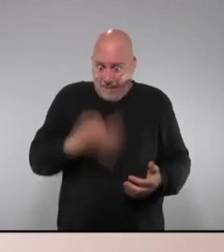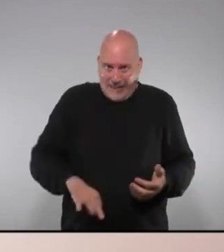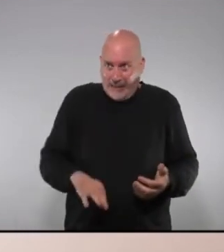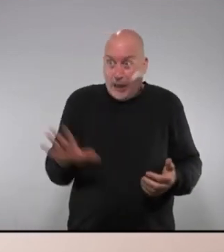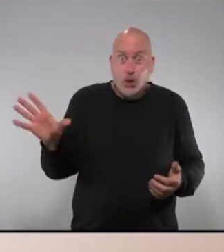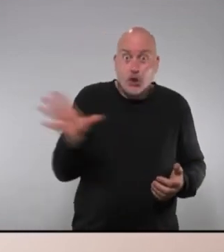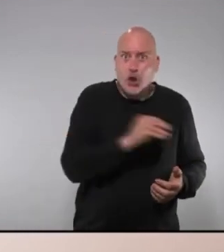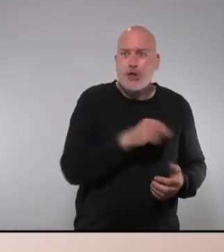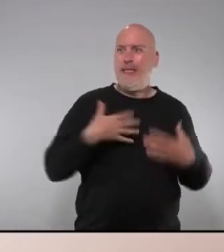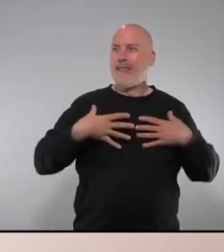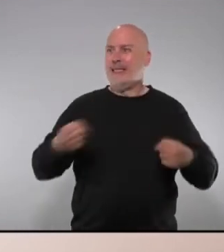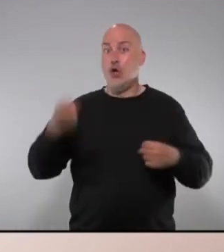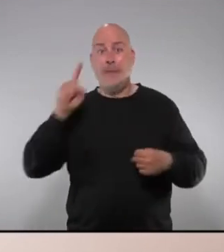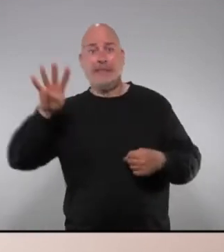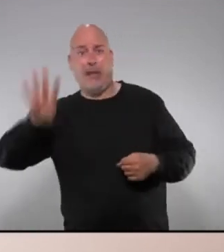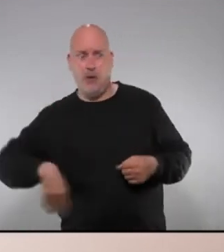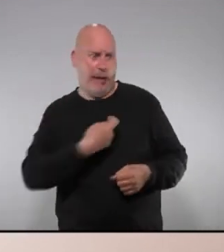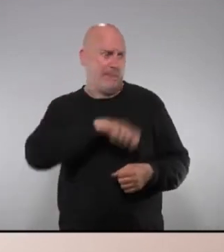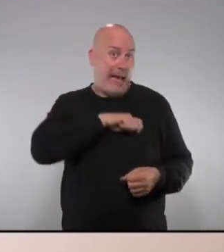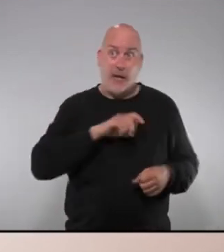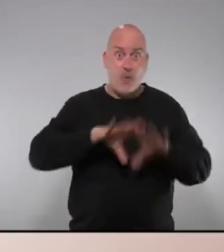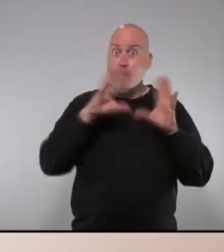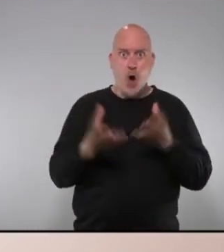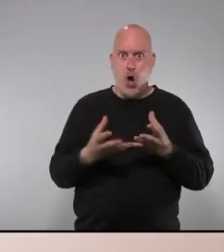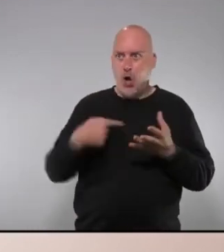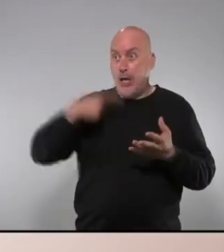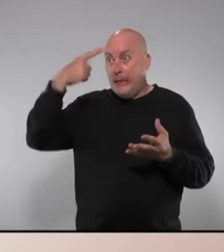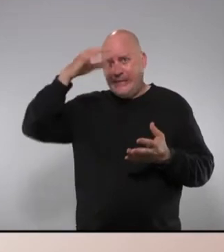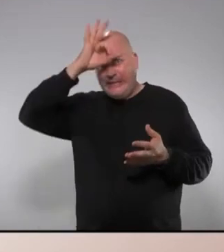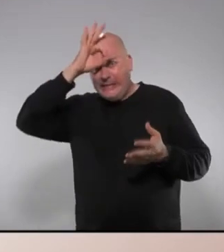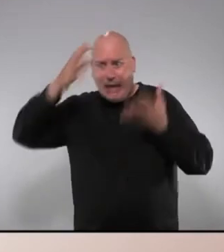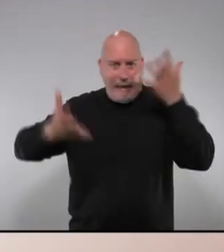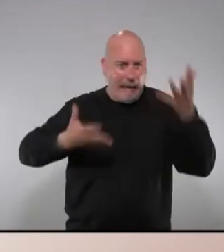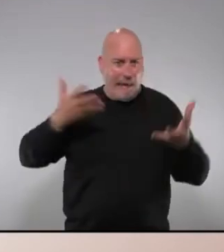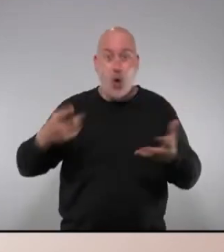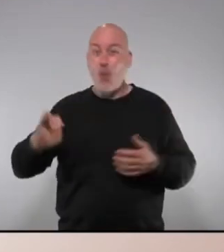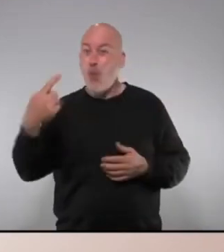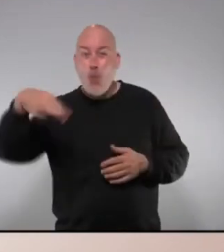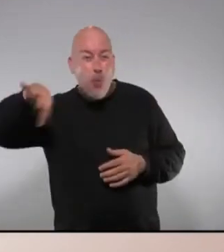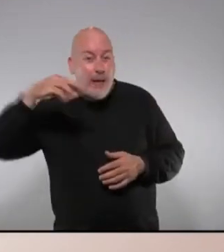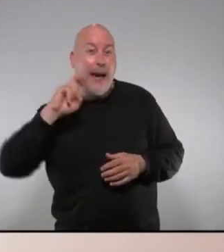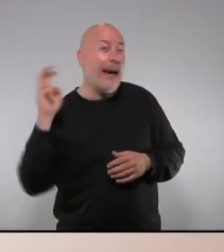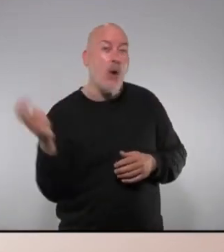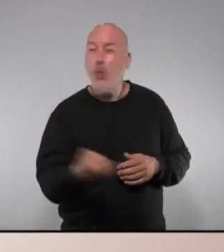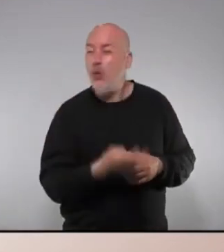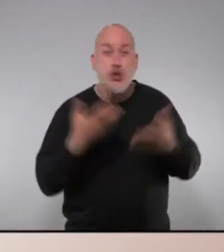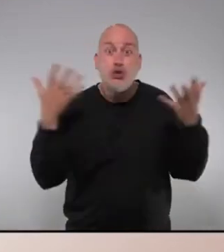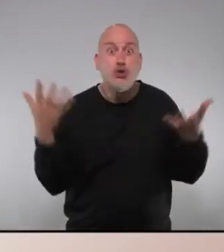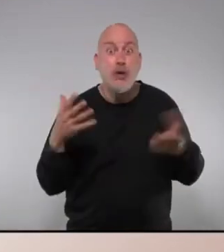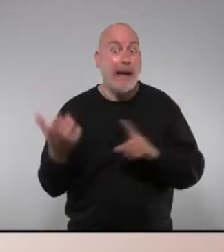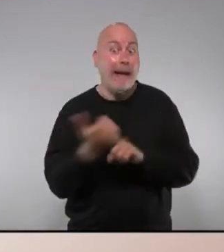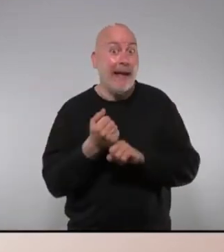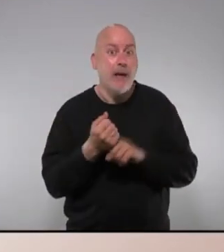autoritats sanitàries no només les de Catalunya o les d'Espanya sinó de tot el món per poder combatre i l'única eina que es va trobar en aquell moment per poder combatre era justament